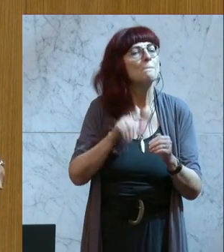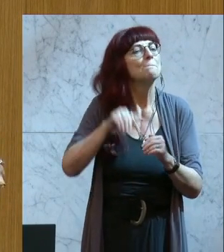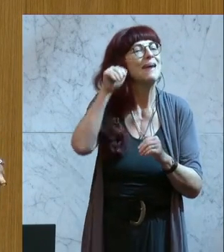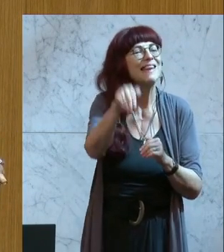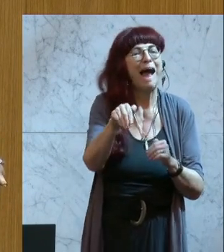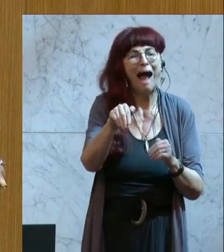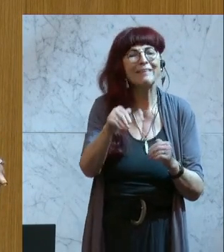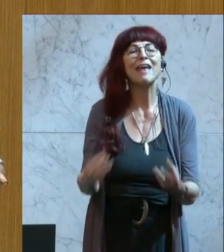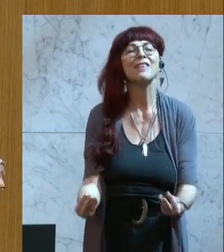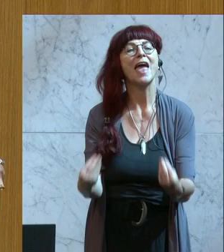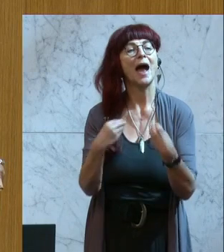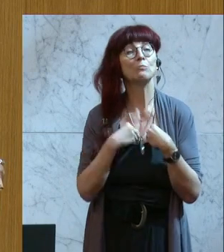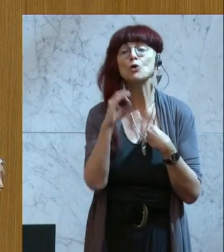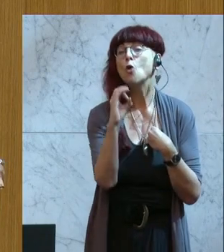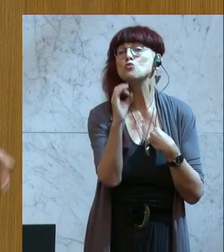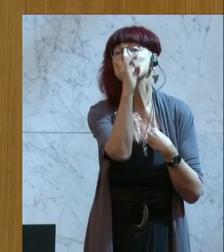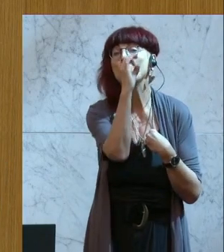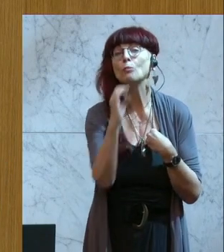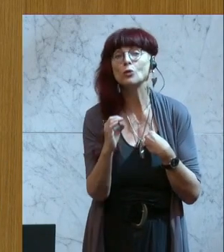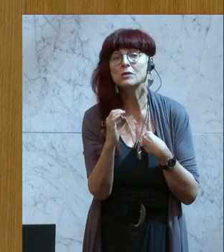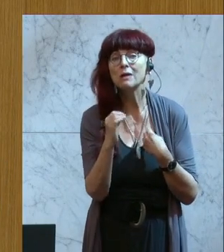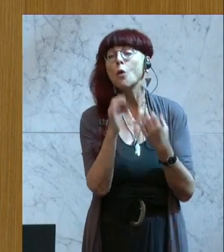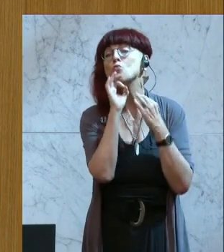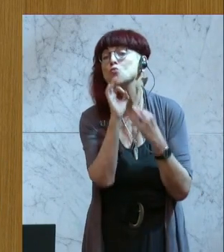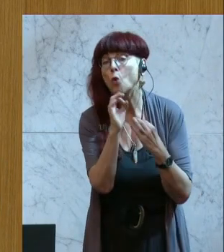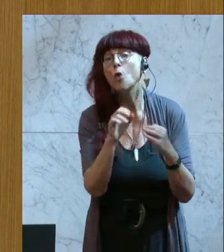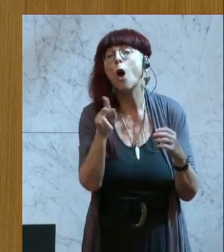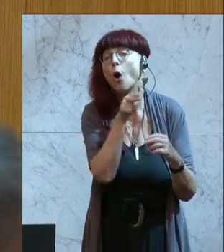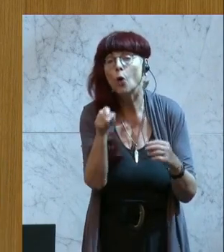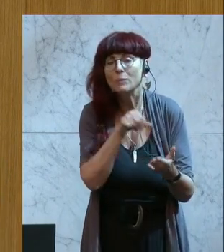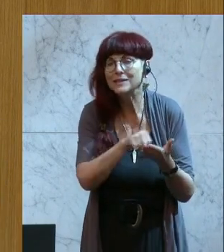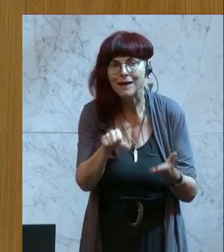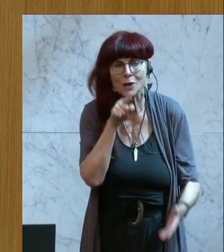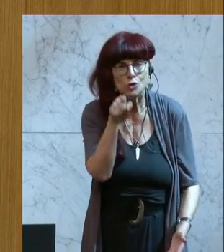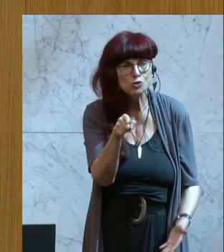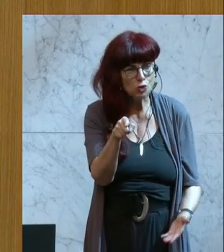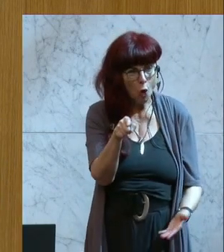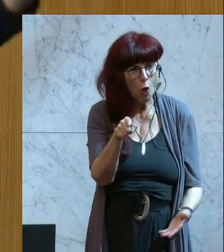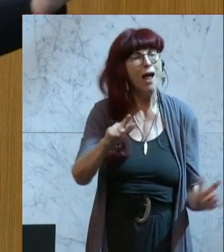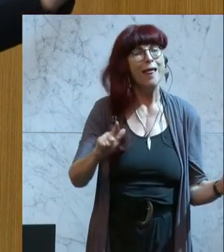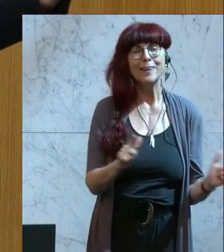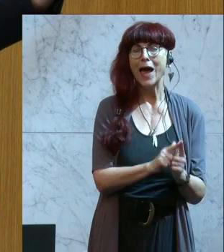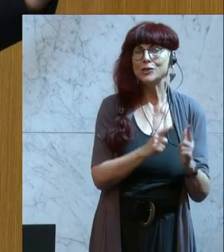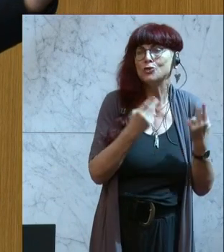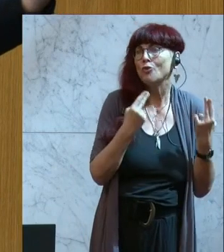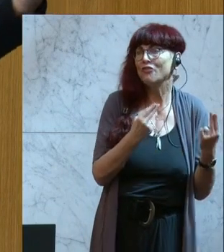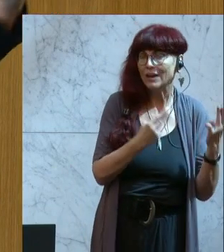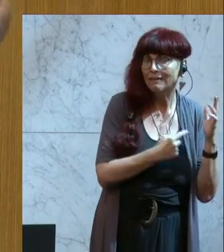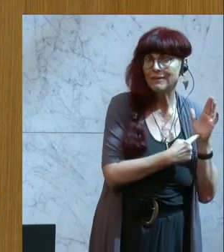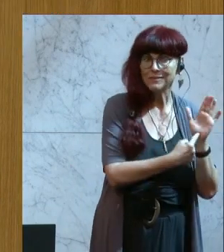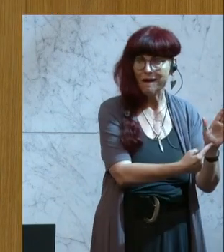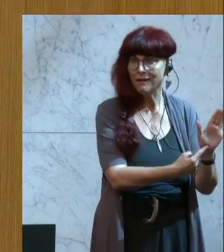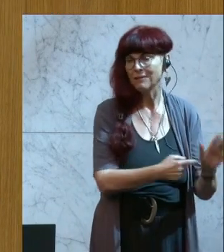Euro zahlen. Das kann doch bitte nicht die Botschaft sein, wenn Ihnen Leistung wirklich wichtig ist, die Sie da raussenden möchten.